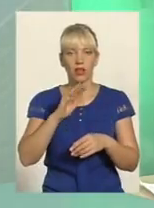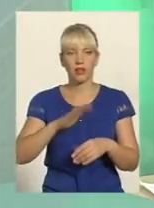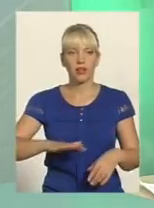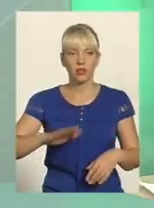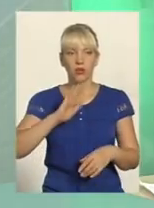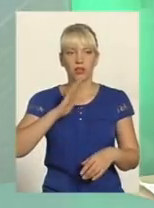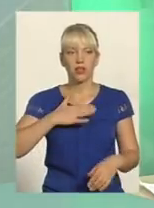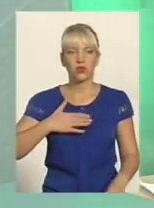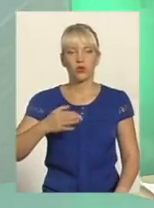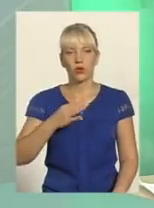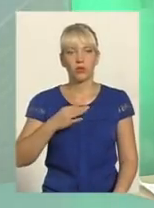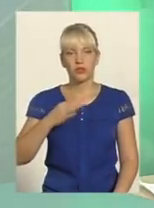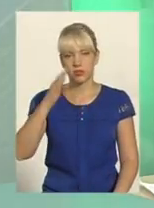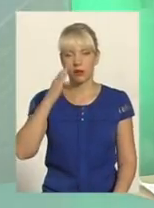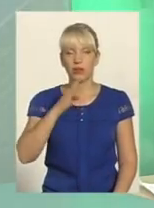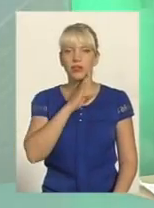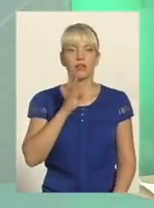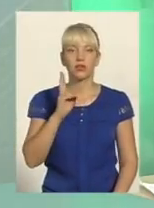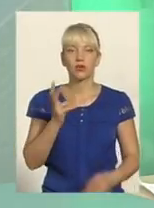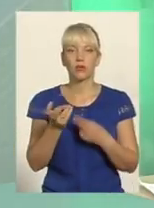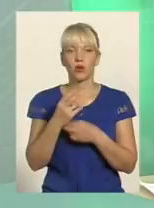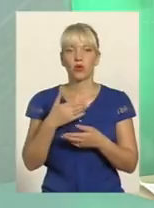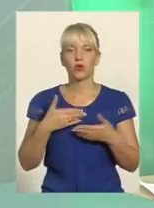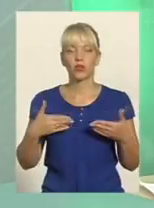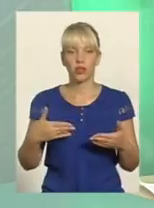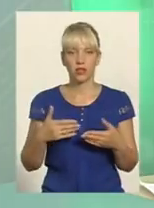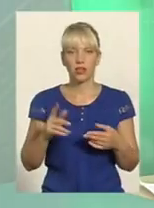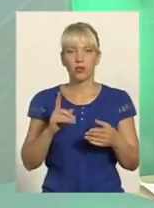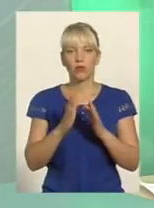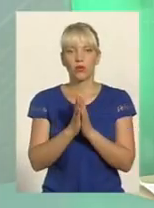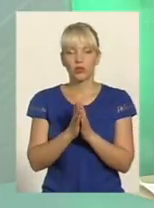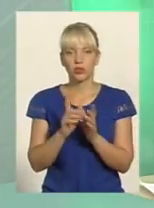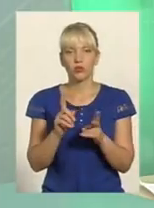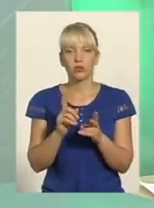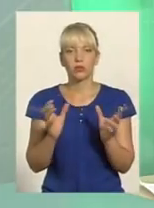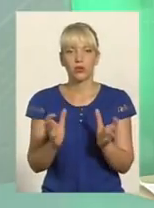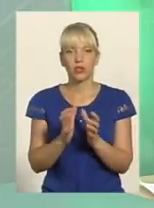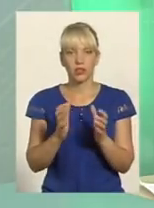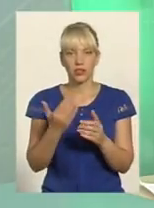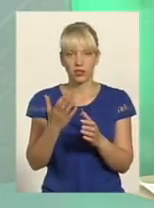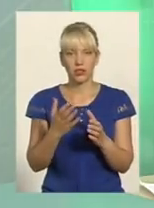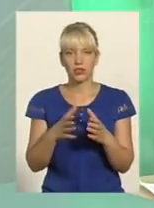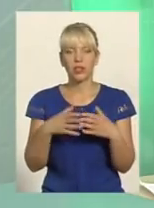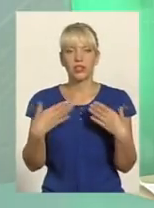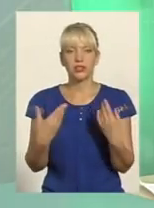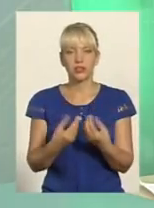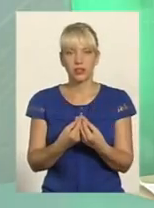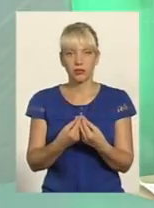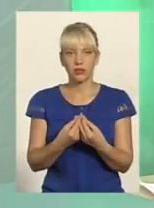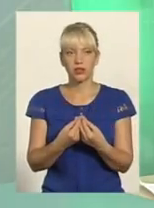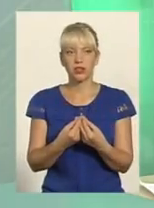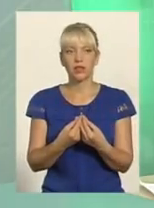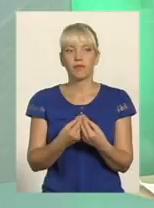і просять допомоги зберегти їх дітей Або членів сімей, які програють великі суми грошей Зобов'язують нам